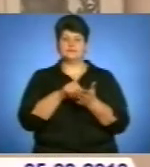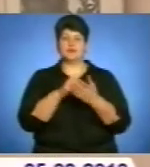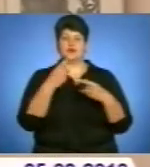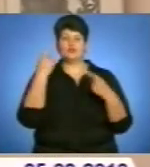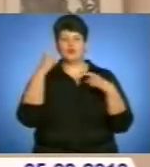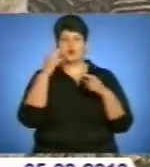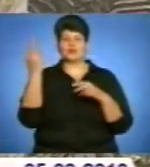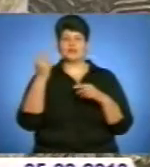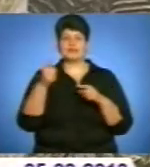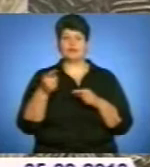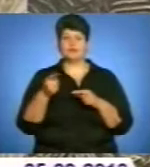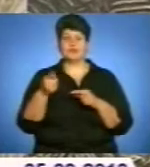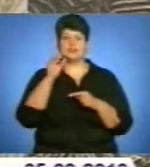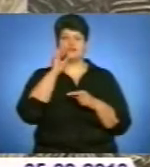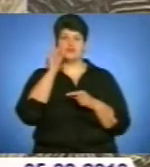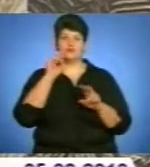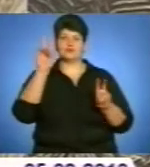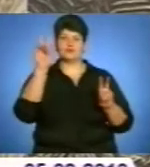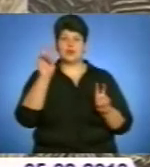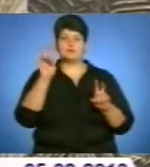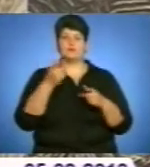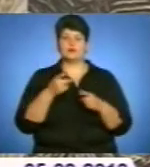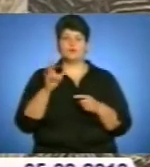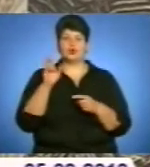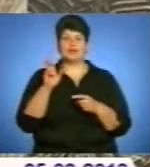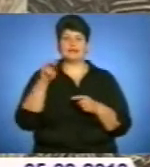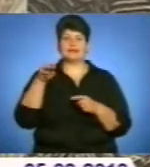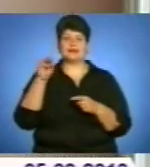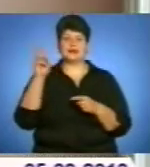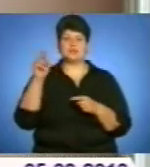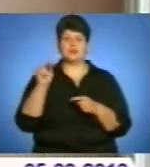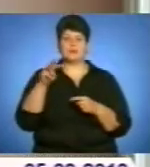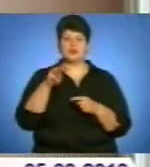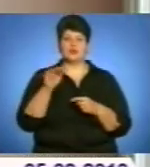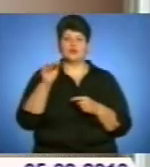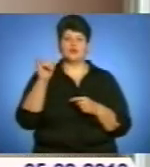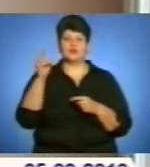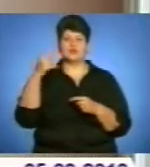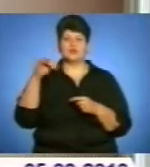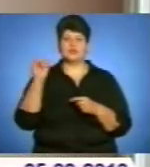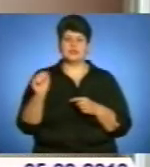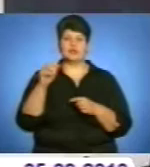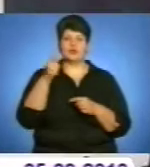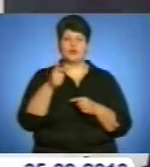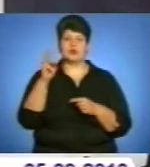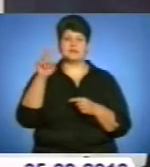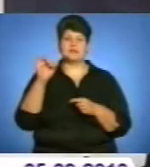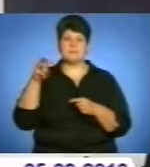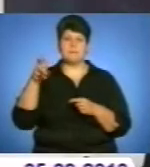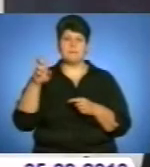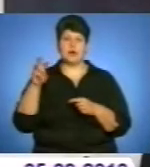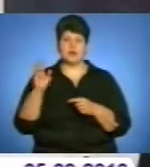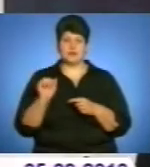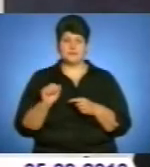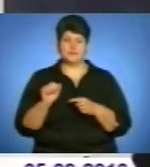Тернопільщини на шевченківську тематику Богдана Ткачика, Мирона Фичини та Григорія Цимбали. Крім того,